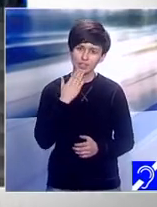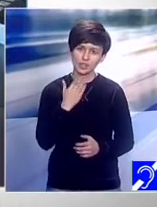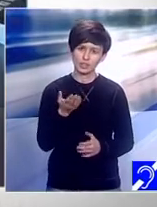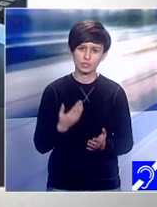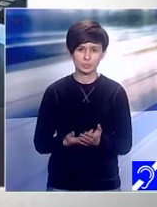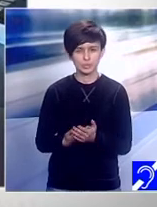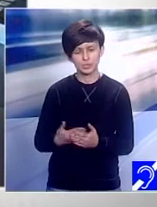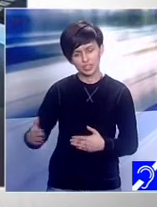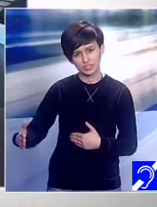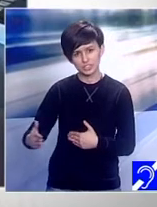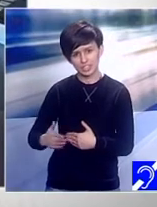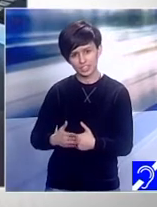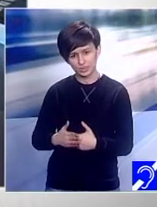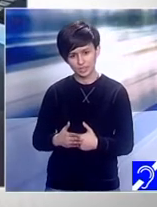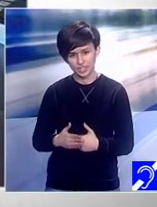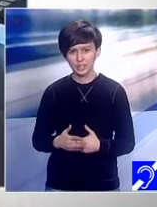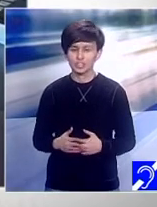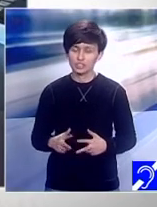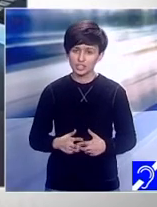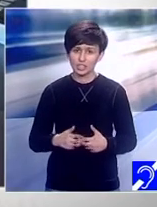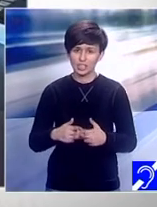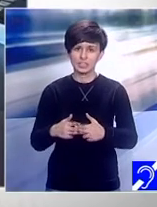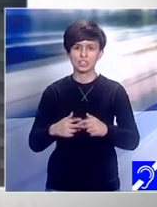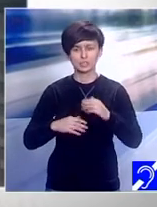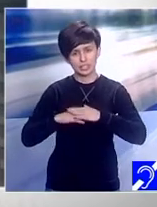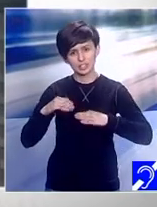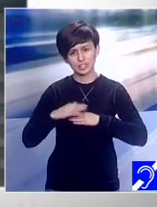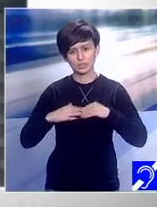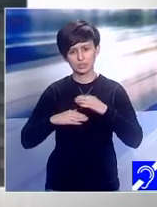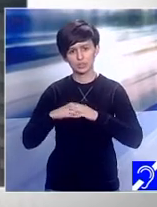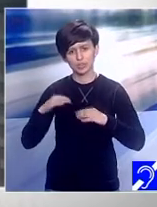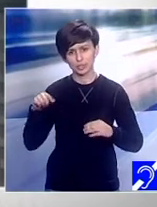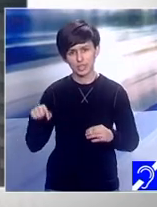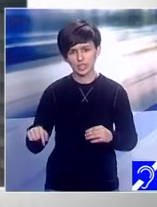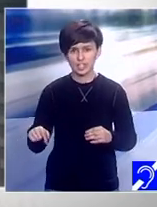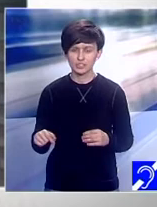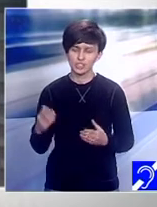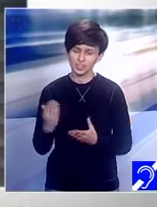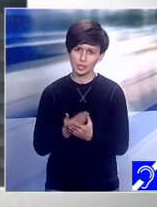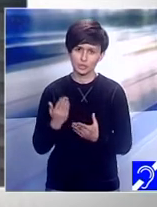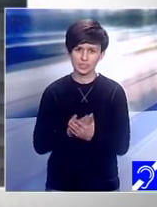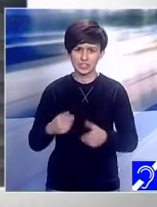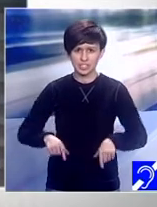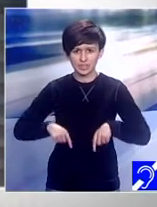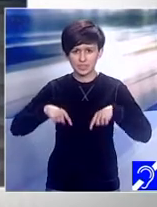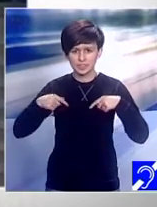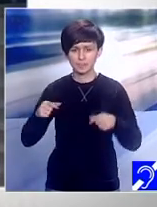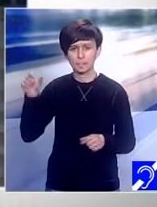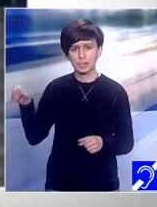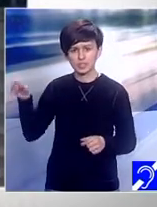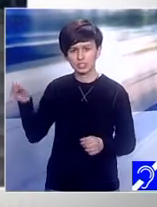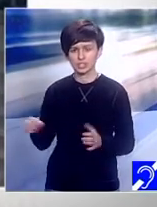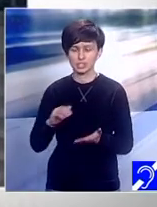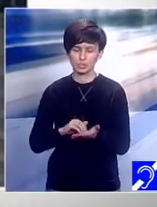Fără Prejudecăți astăzi și ne-ați ajutat să construim acest fir frumos al vieții, persoanelor cu nevoi speciale al vieții,